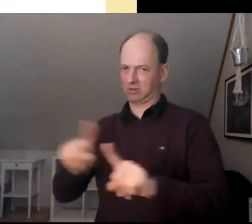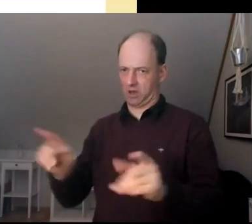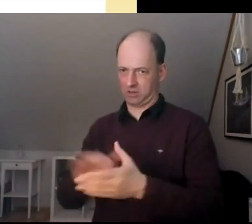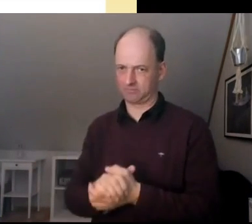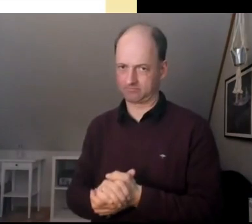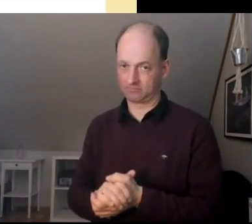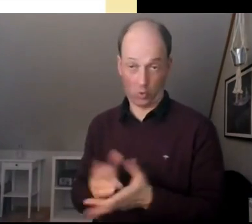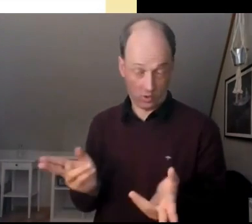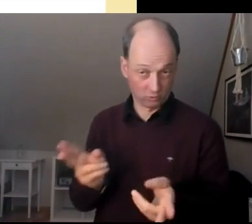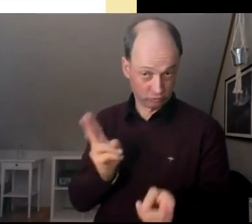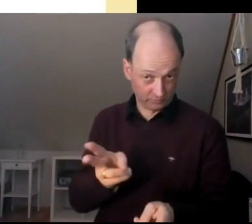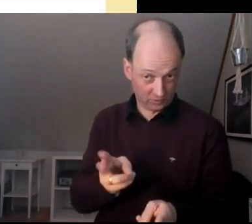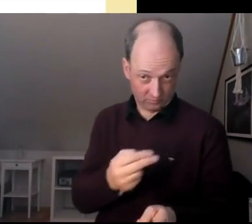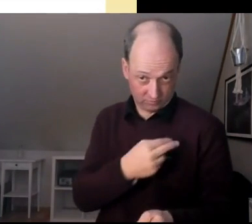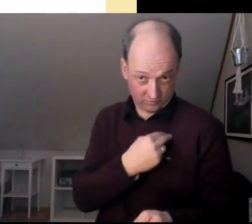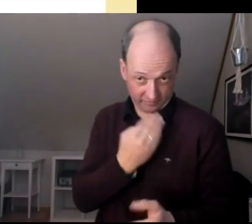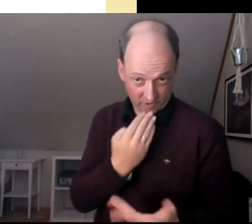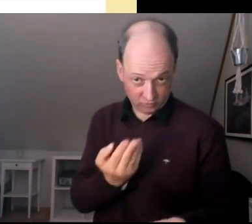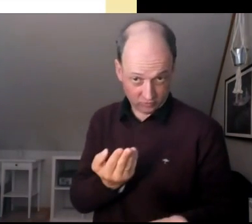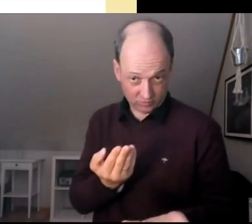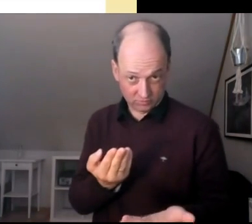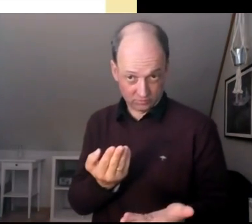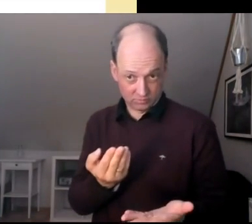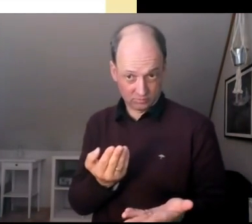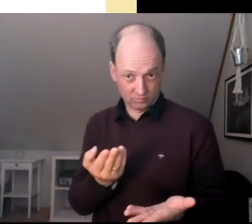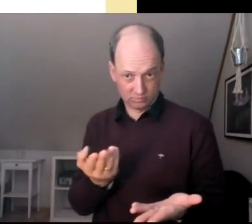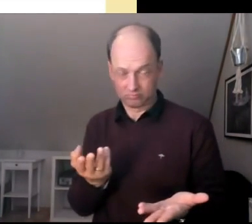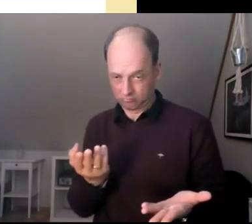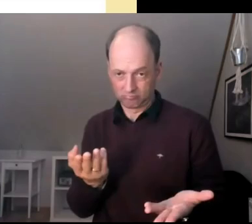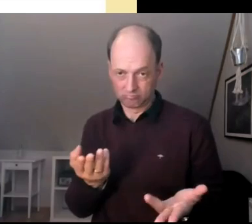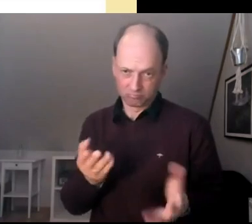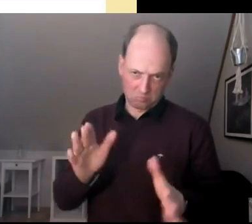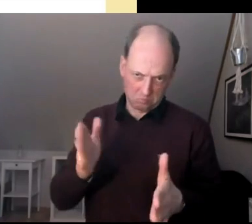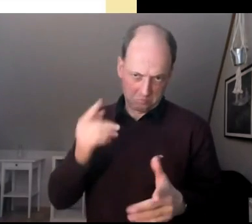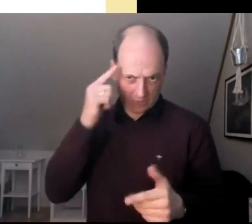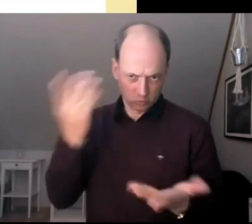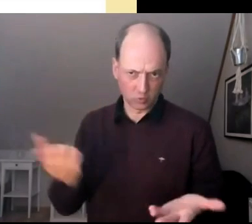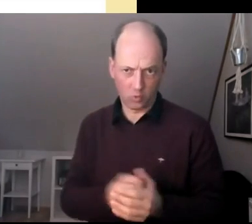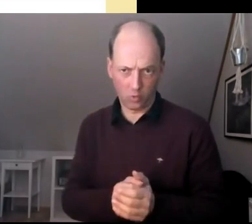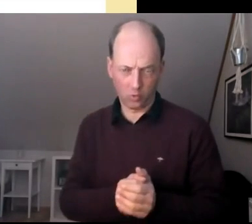anderen beiden, wenn ich da in der Beschreibung jetzt bei schliege.